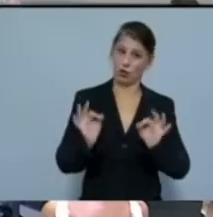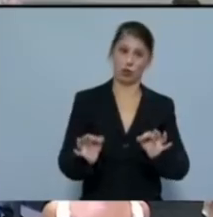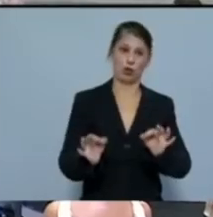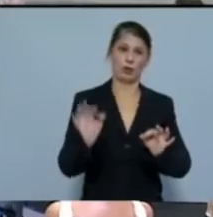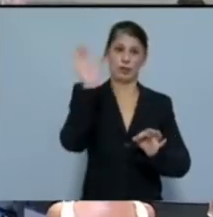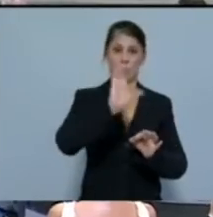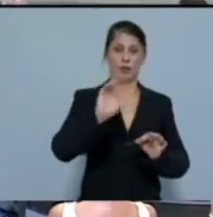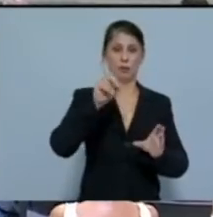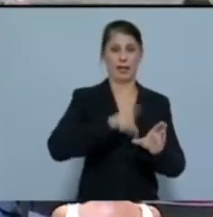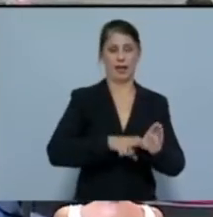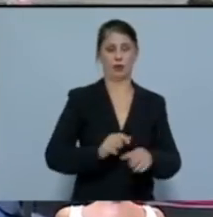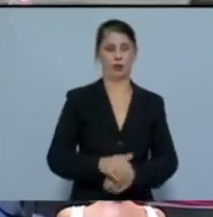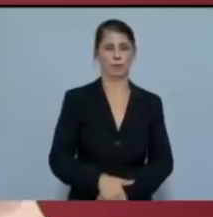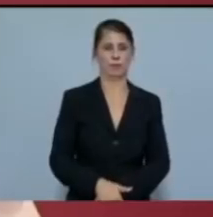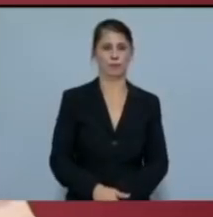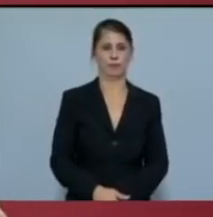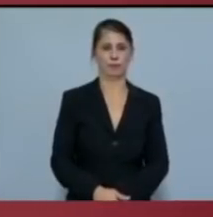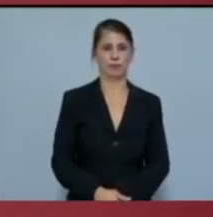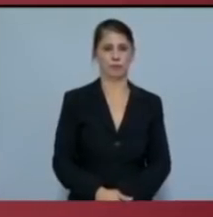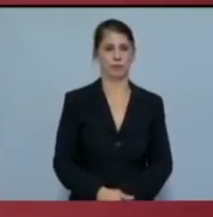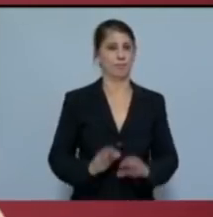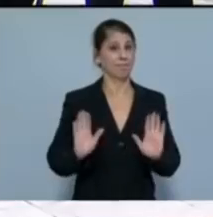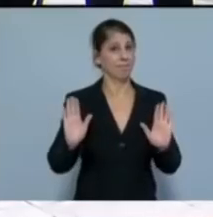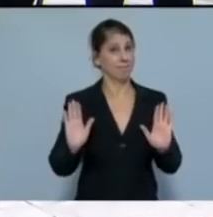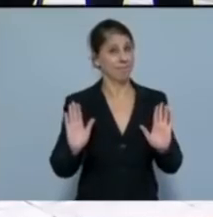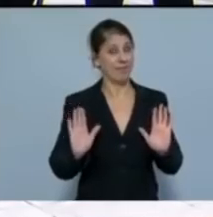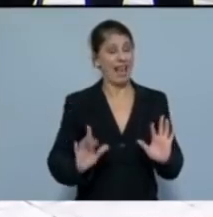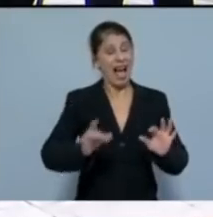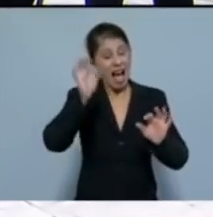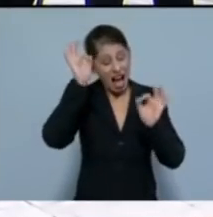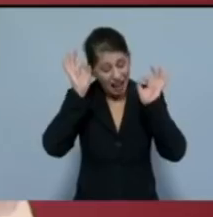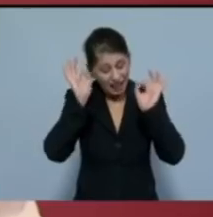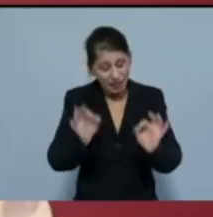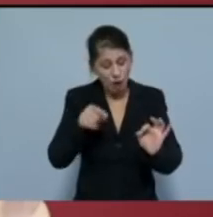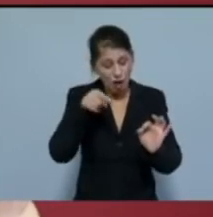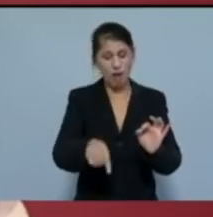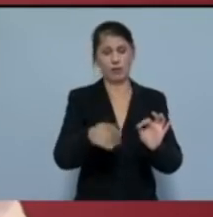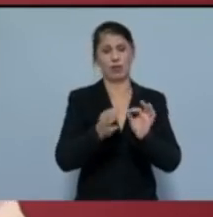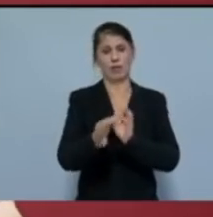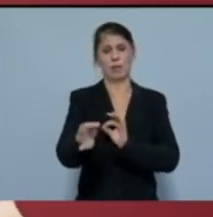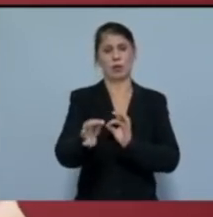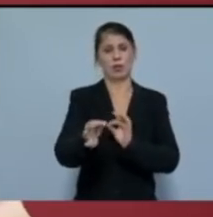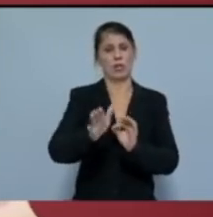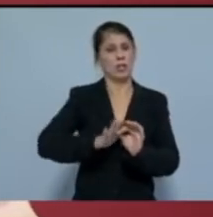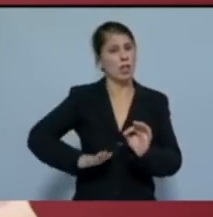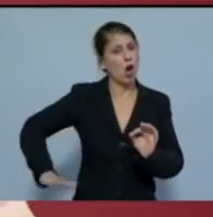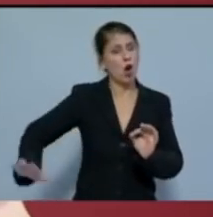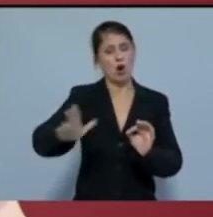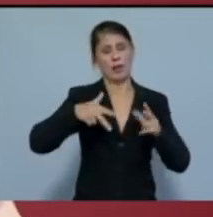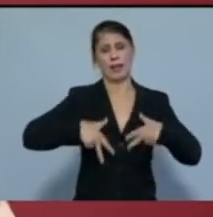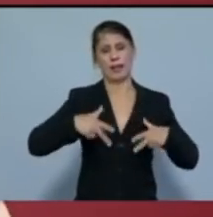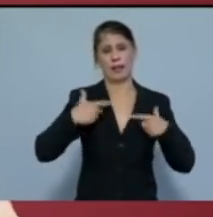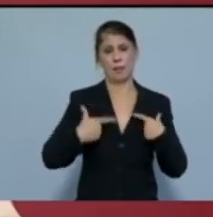της Ευρωπαϊκής Ένωσης. Ενώ είναι ακριβώς αυτό που εφαρμόζεται σε όλα τα κράτη-μέλη